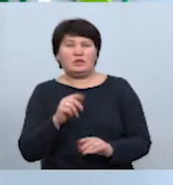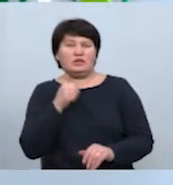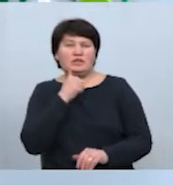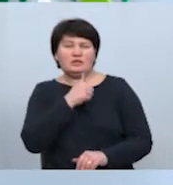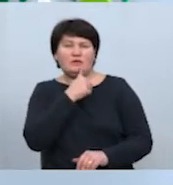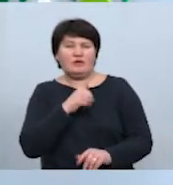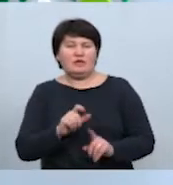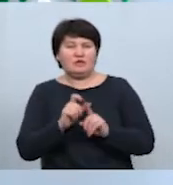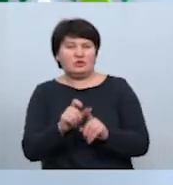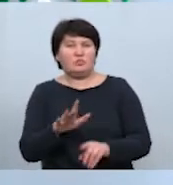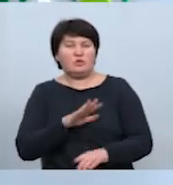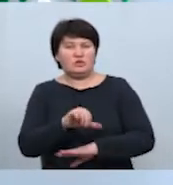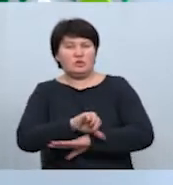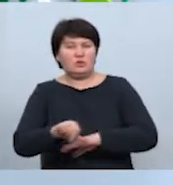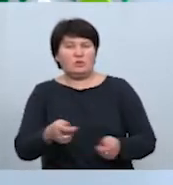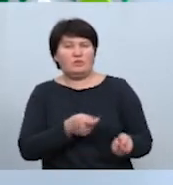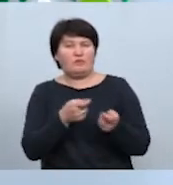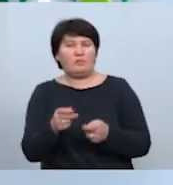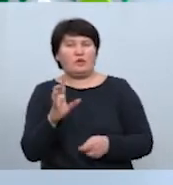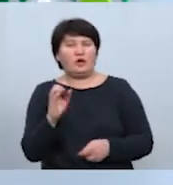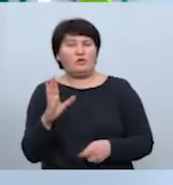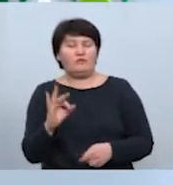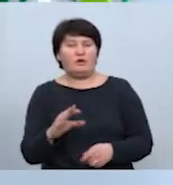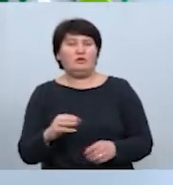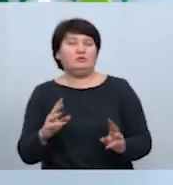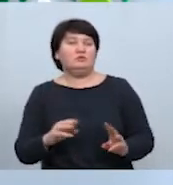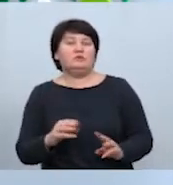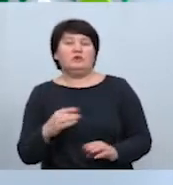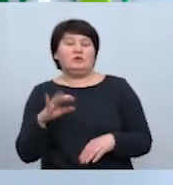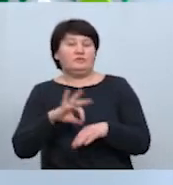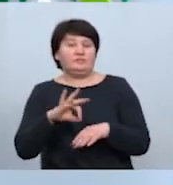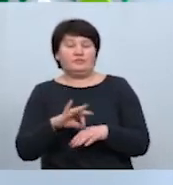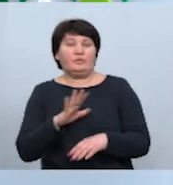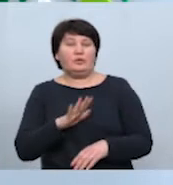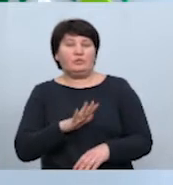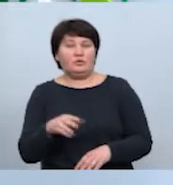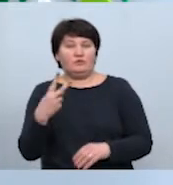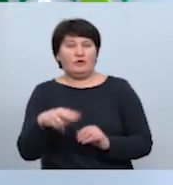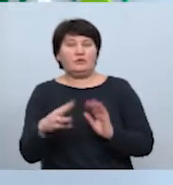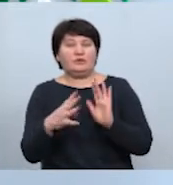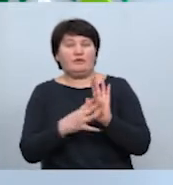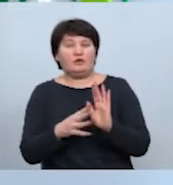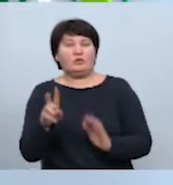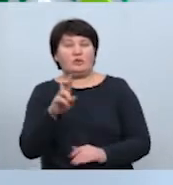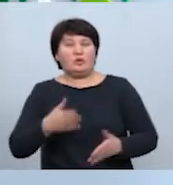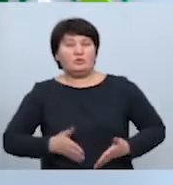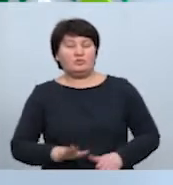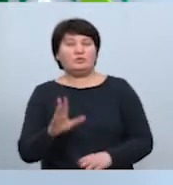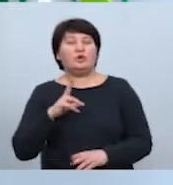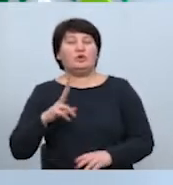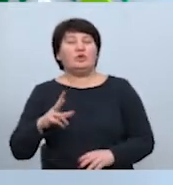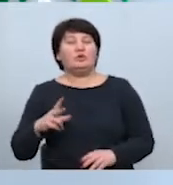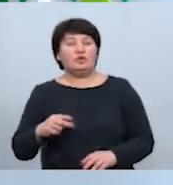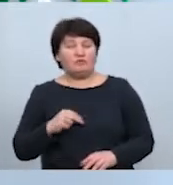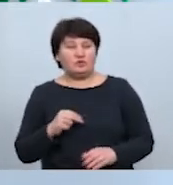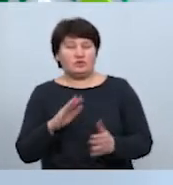що була за кордоном. Її привезли з Болехова, ознак ГРВІ вона не мала. 29 березня жінка народила дівчинку. Після пологів стан породілі